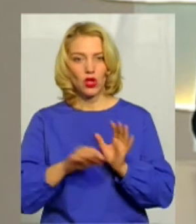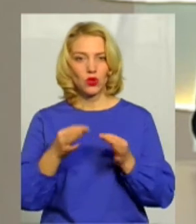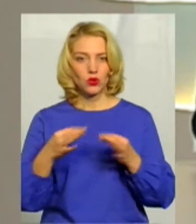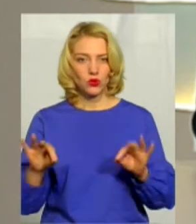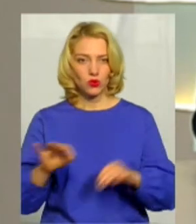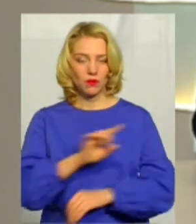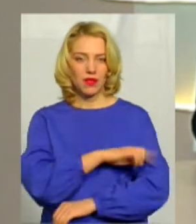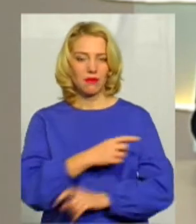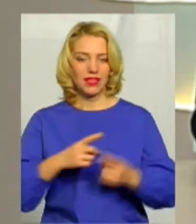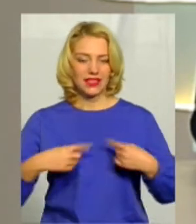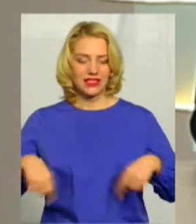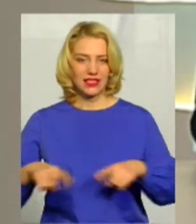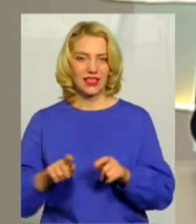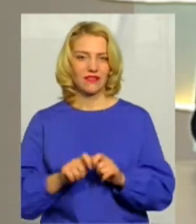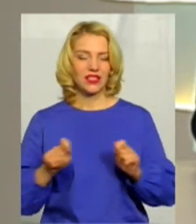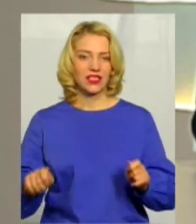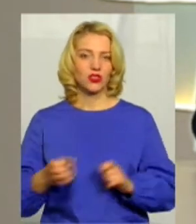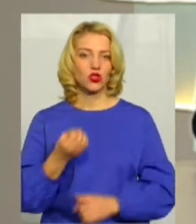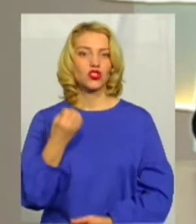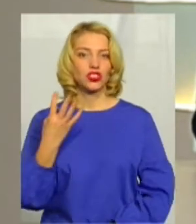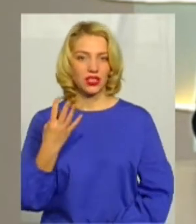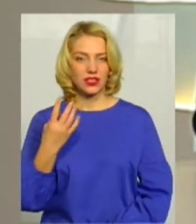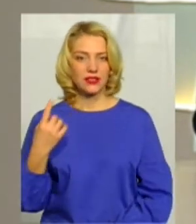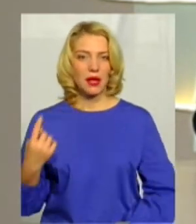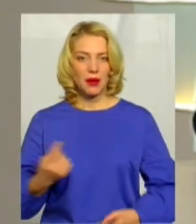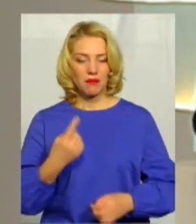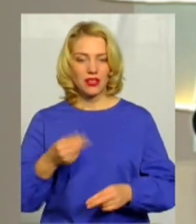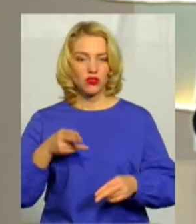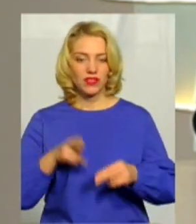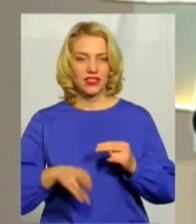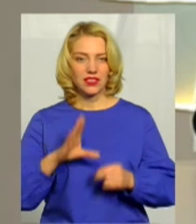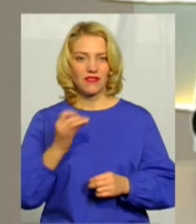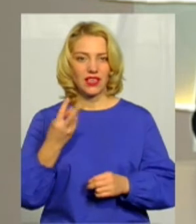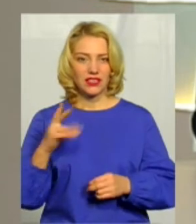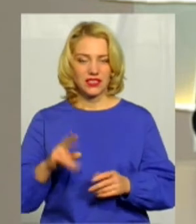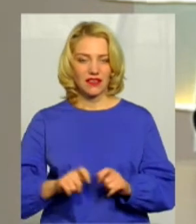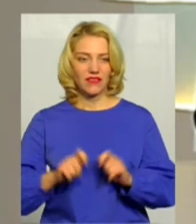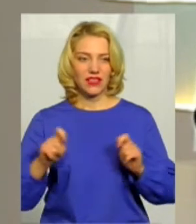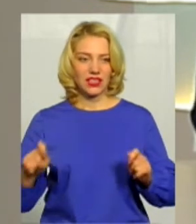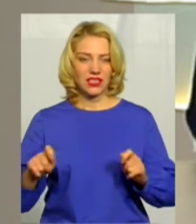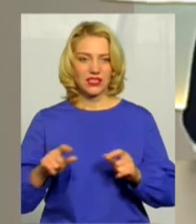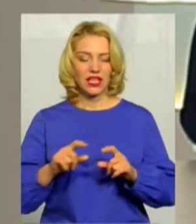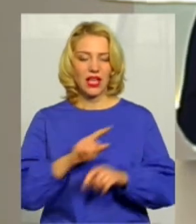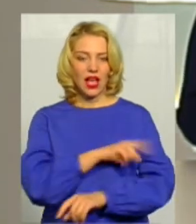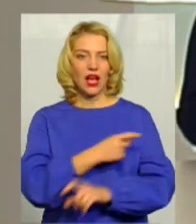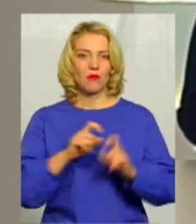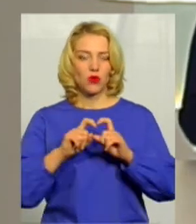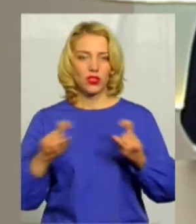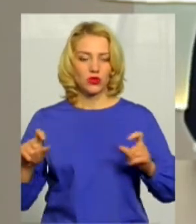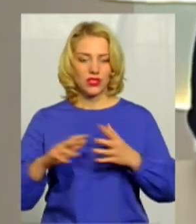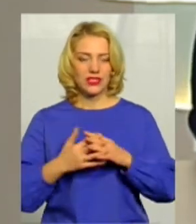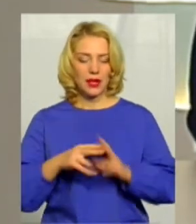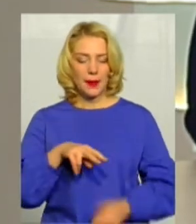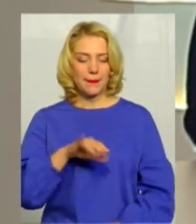медицина», відкрито 14. Першою в кінці вересня відкрилася амбулаторія у селі